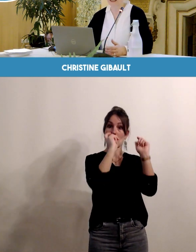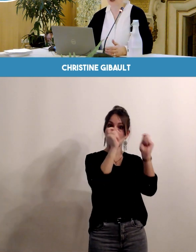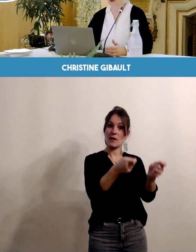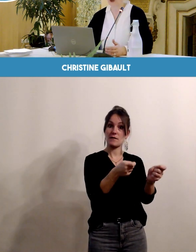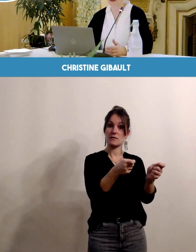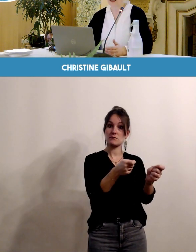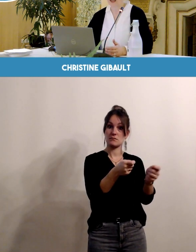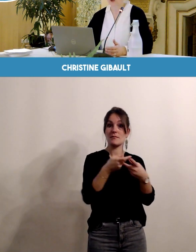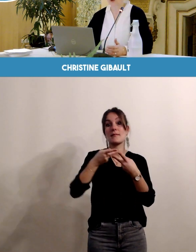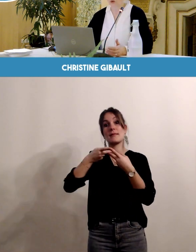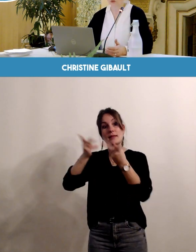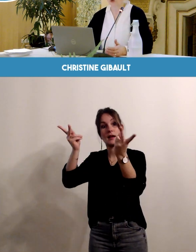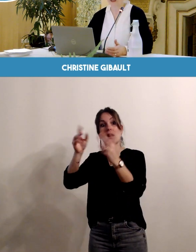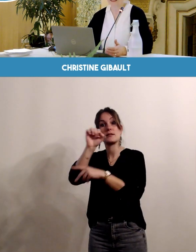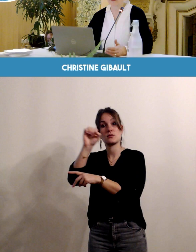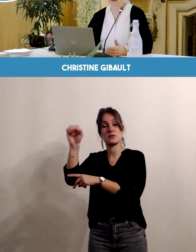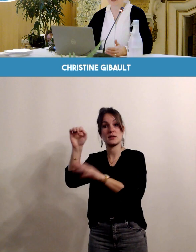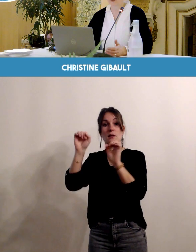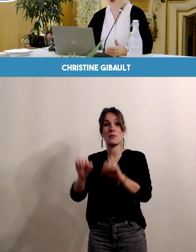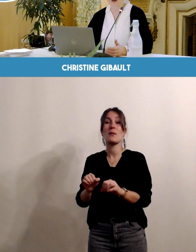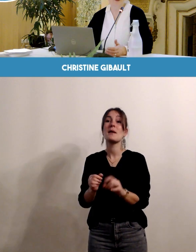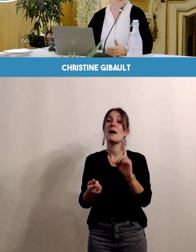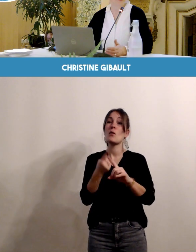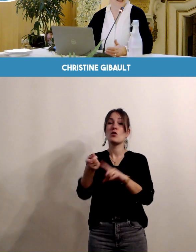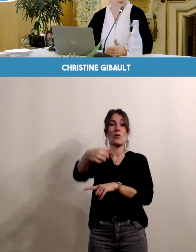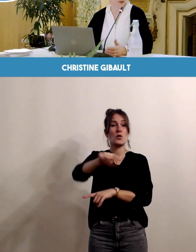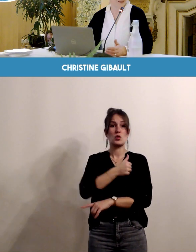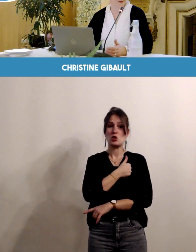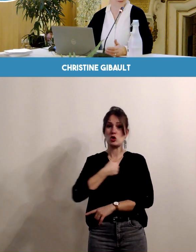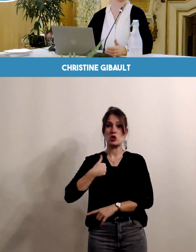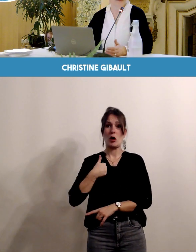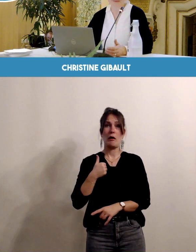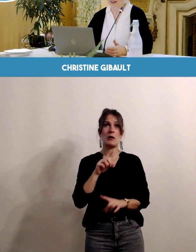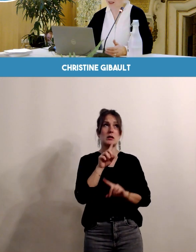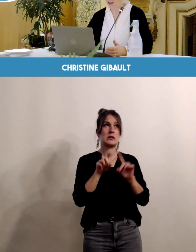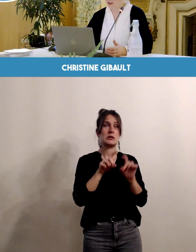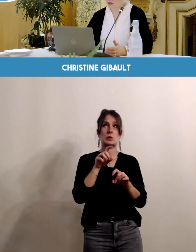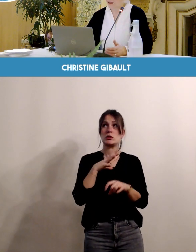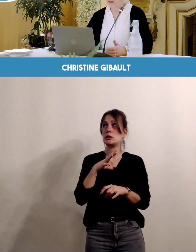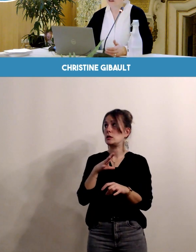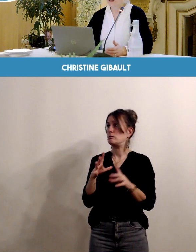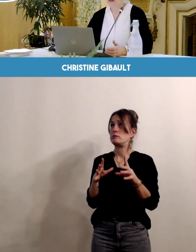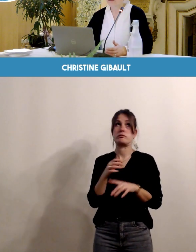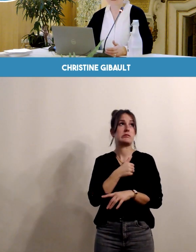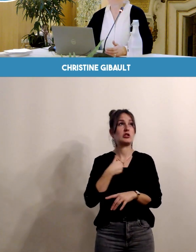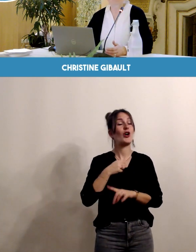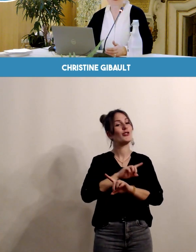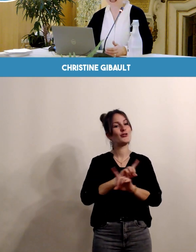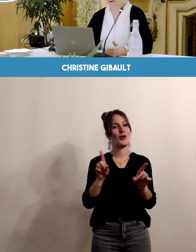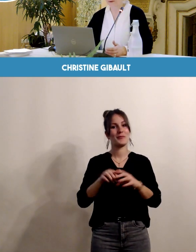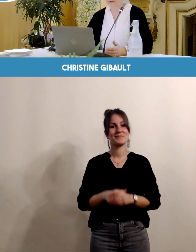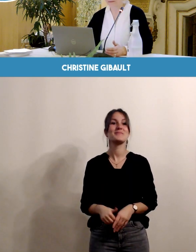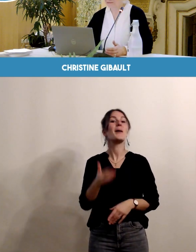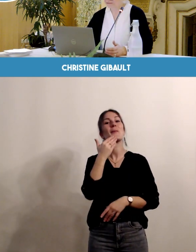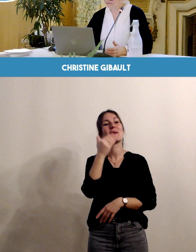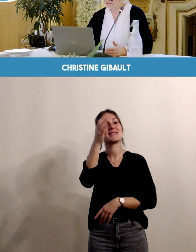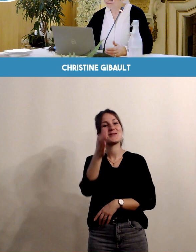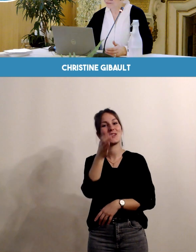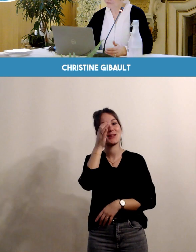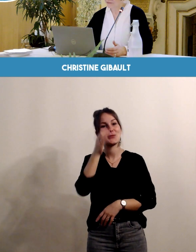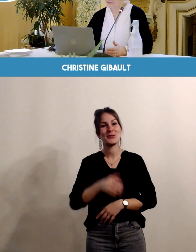'ensemble des acteurs. Surtout, ne restez pas seul face à vos questions. Merci pour votre attention.